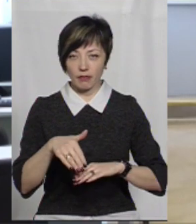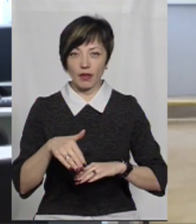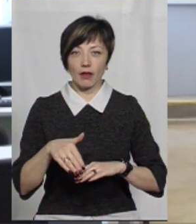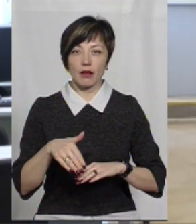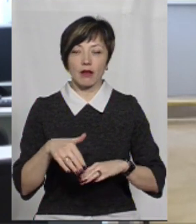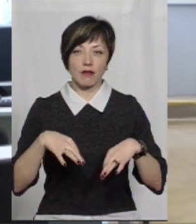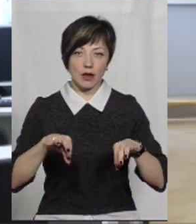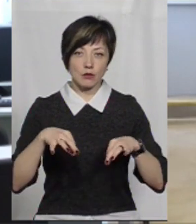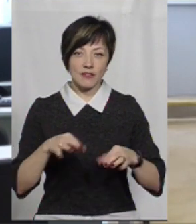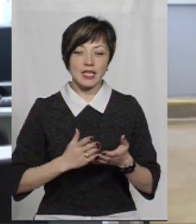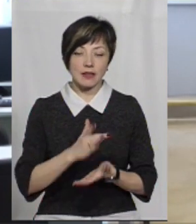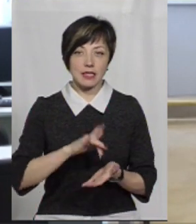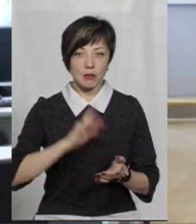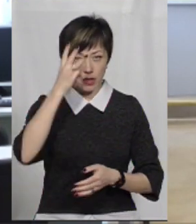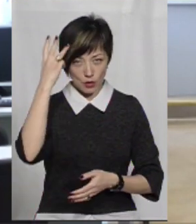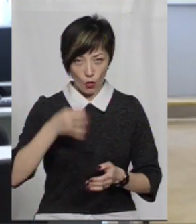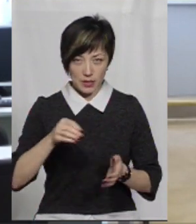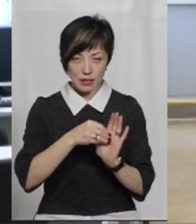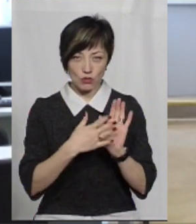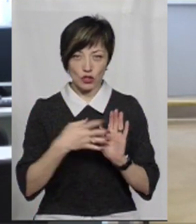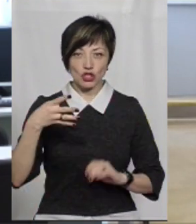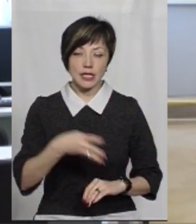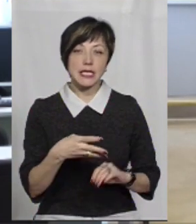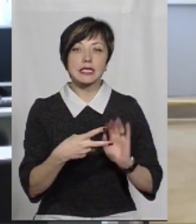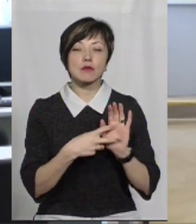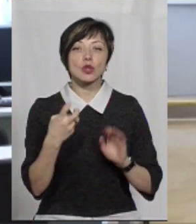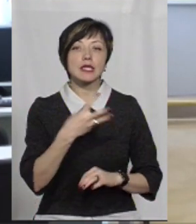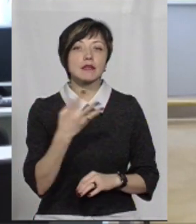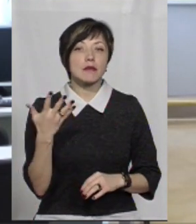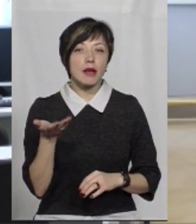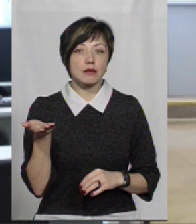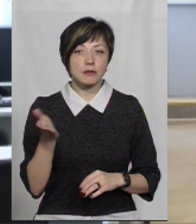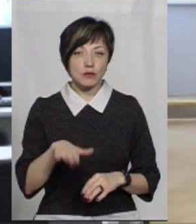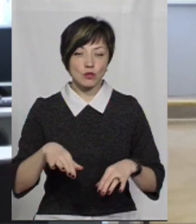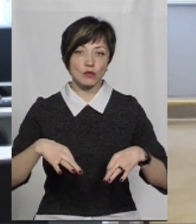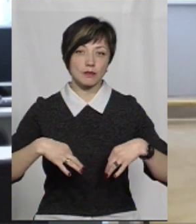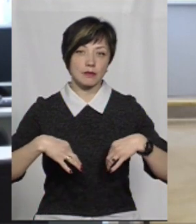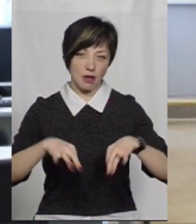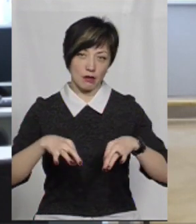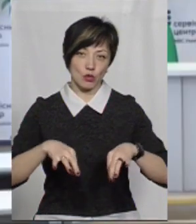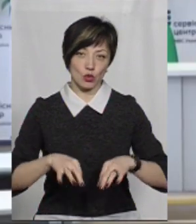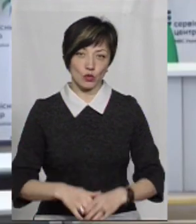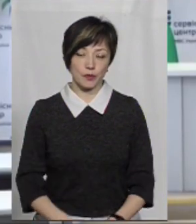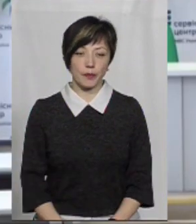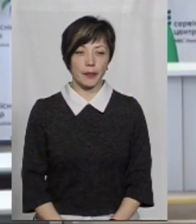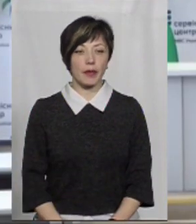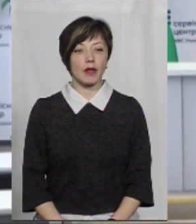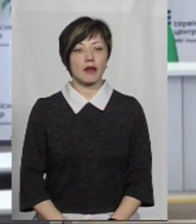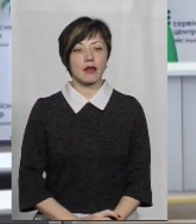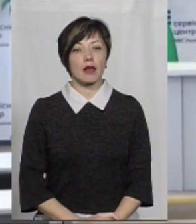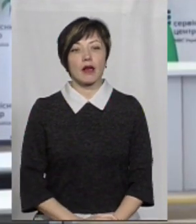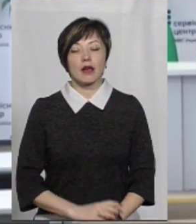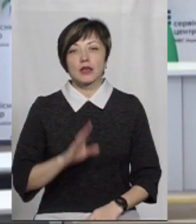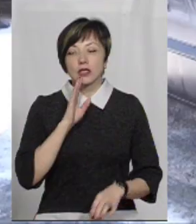Хмельницькій області зареєстрували 4735 одиниць транспорту. За словами Людмили